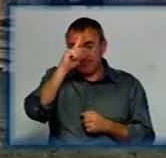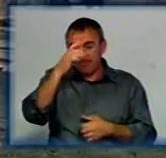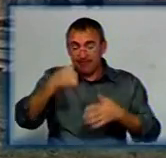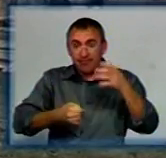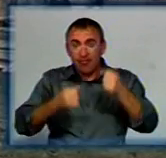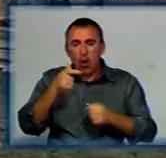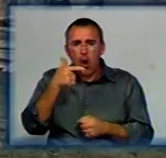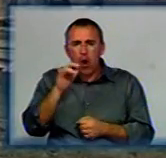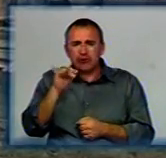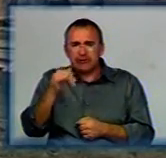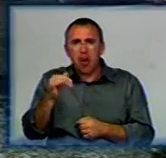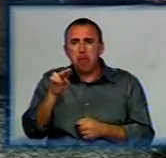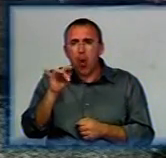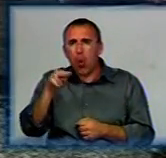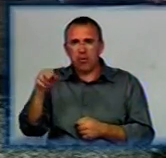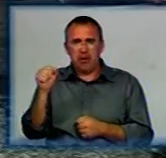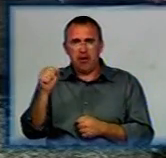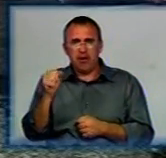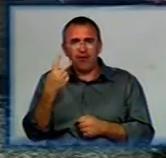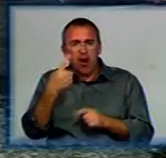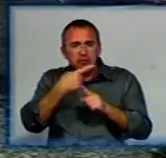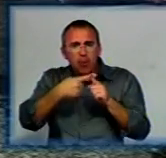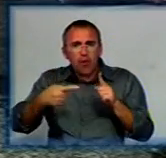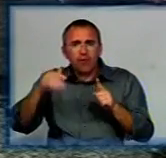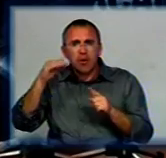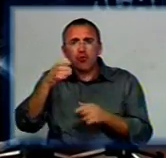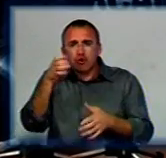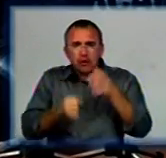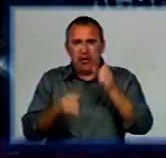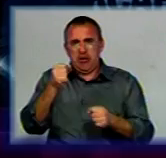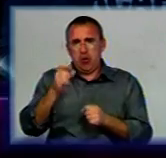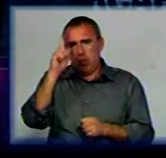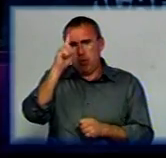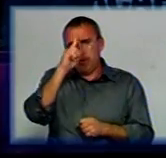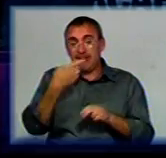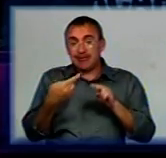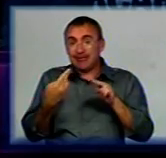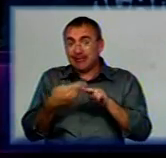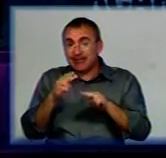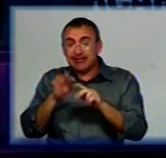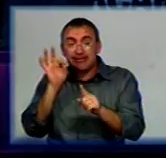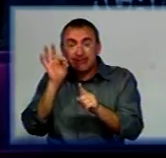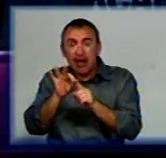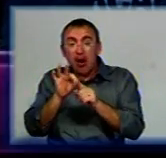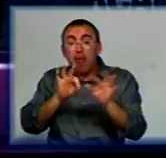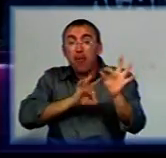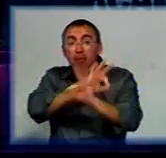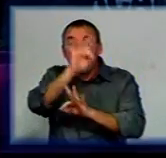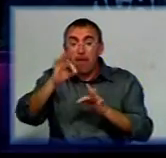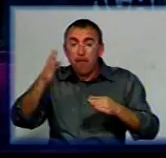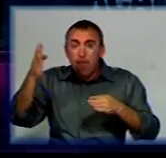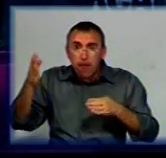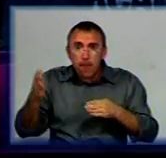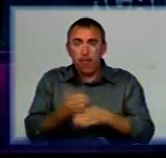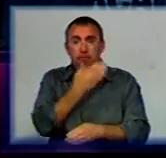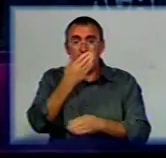голштинської породи, з яких майже 2,5 тисячі – це дійні корови. Ціль цього проєкту була в тому, щоб производити